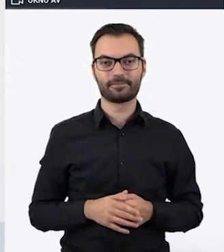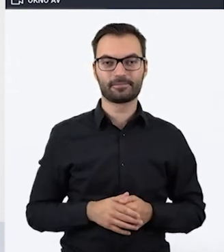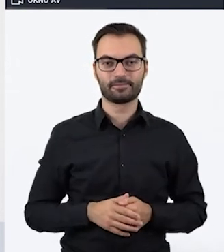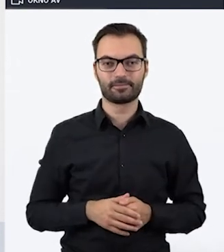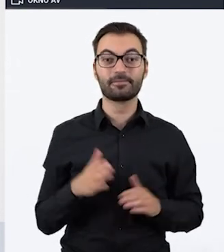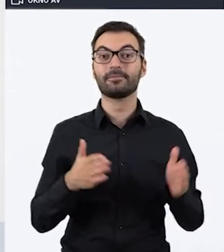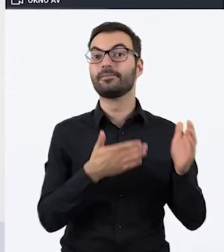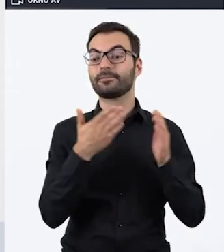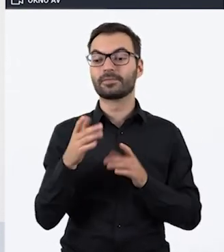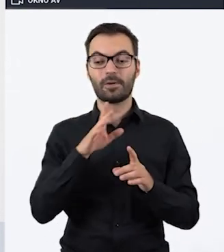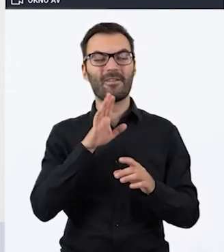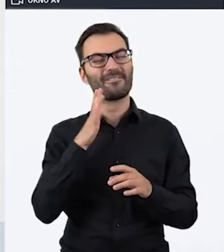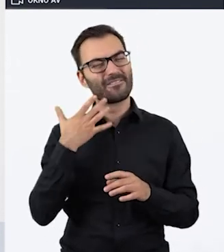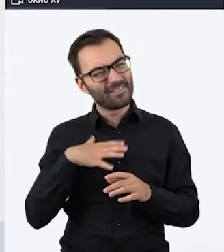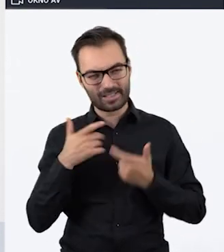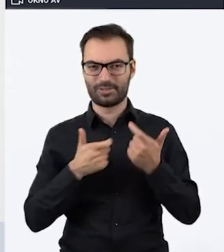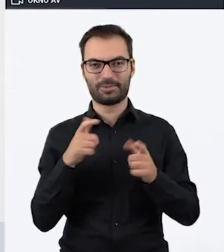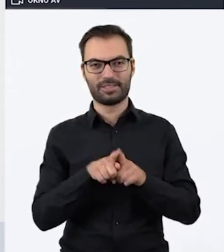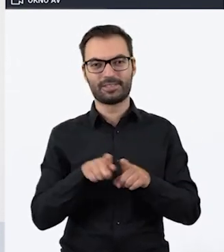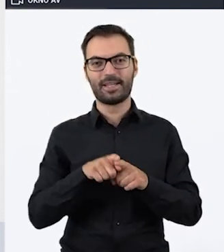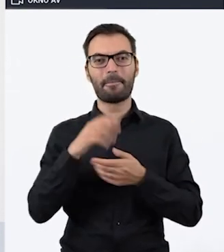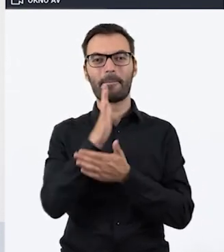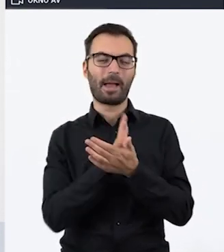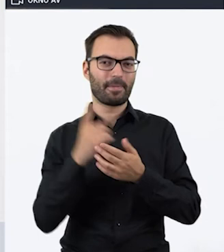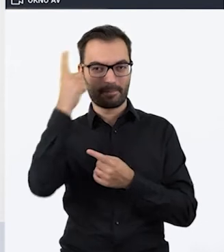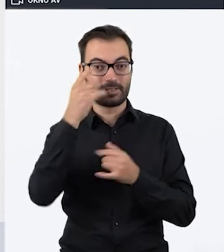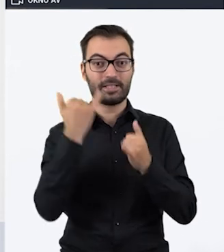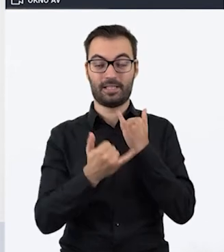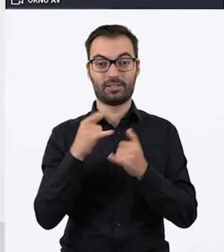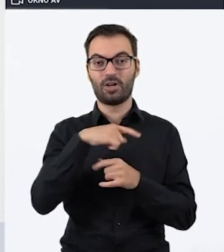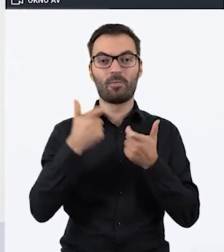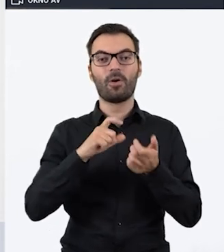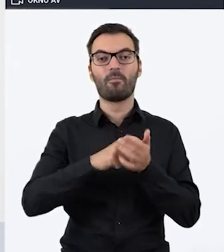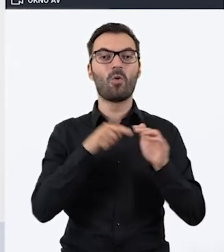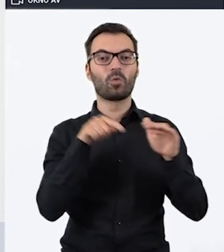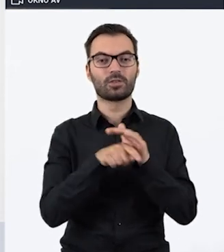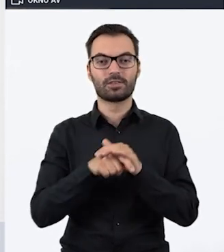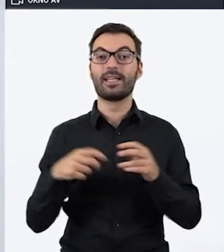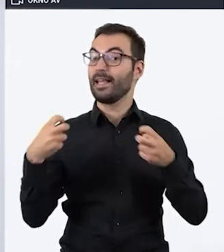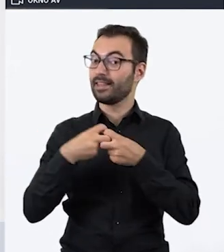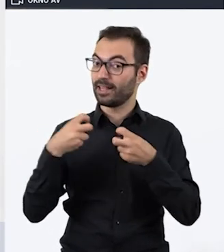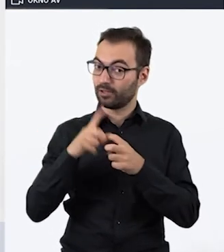Podobnie warto sobie zrobić również taką mapę myśli, jeżeli tworzymy Escape Room online.